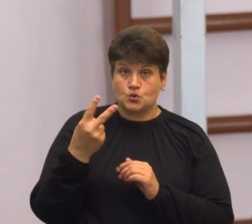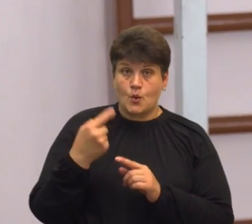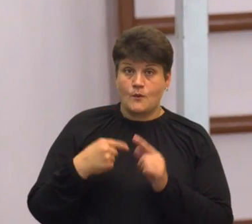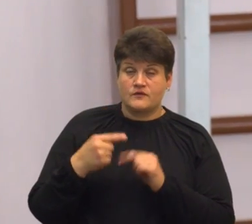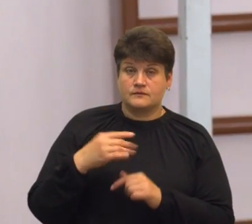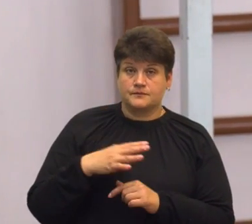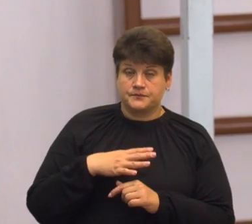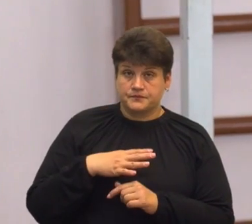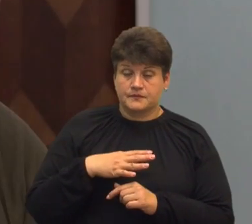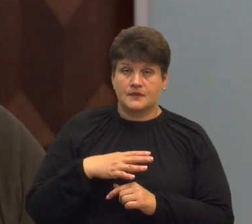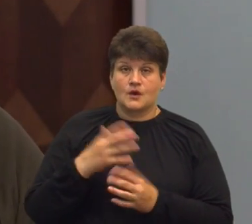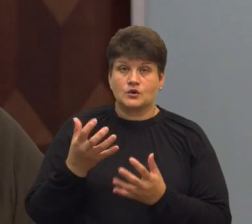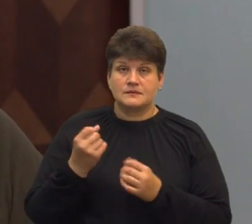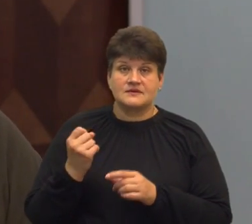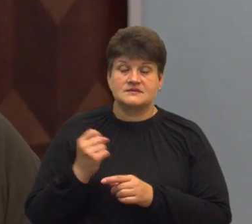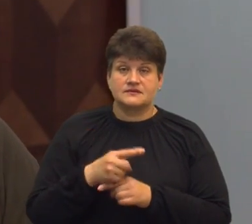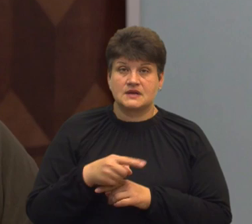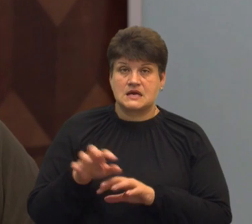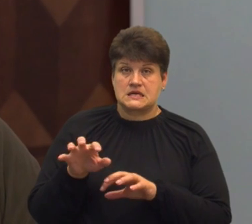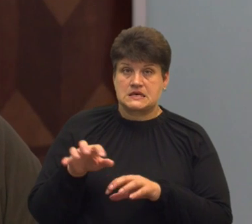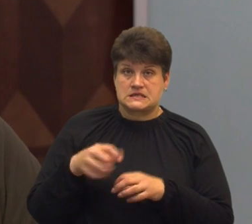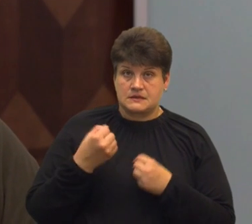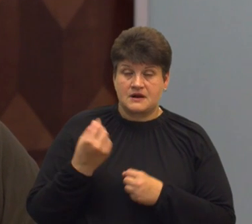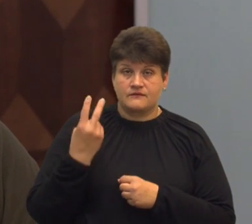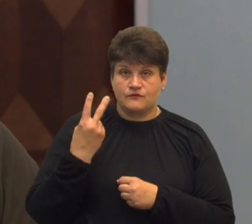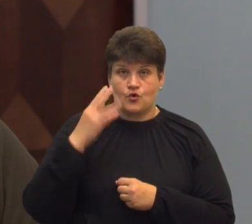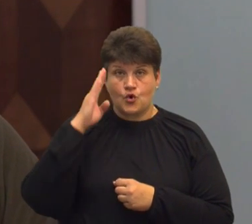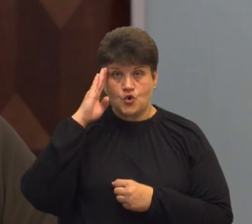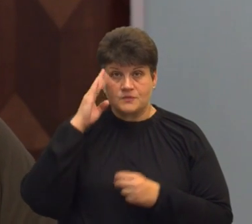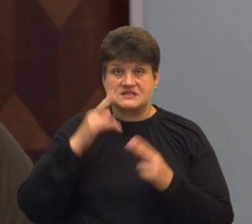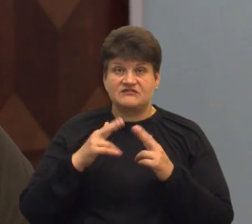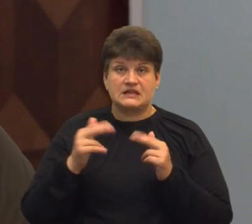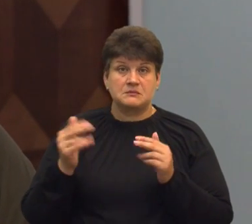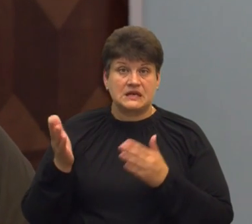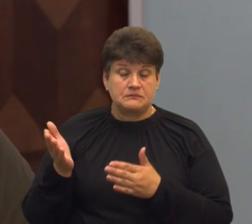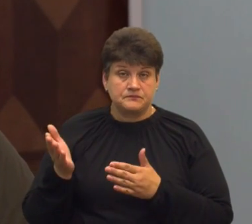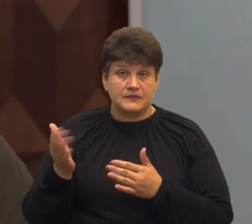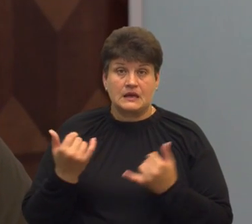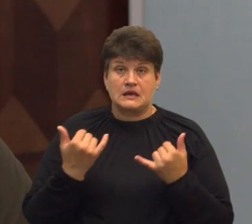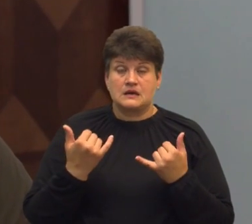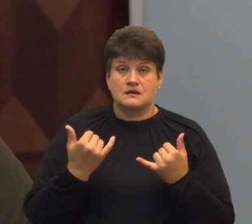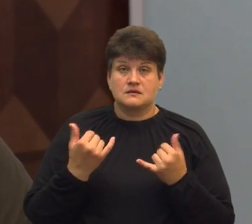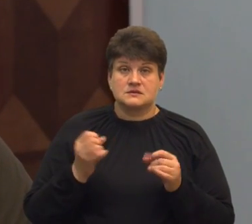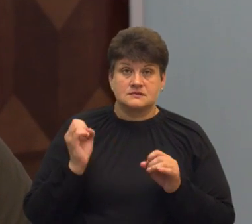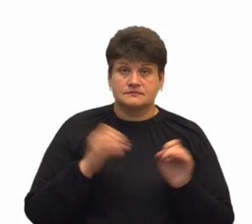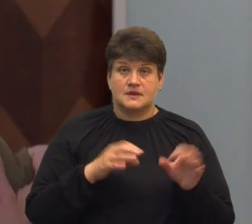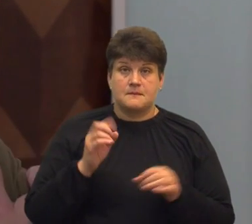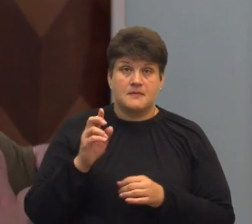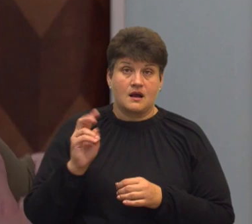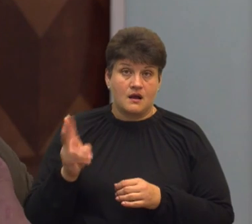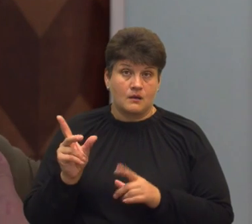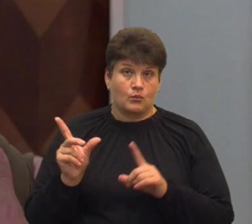Отримав від начальника штабу завдання, забрав двох хлопців в Дніпрі, загрозилися БК і поїхали.